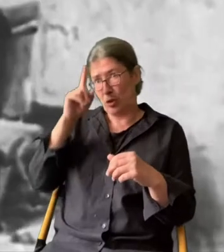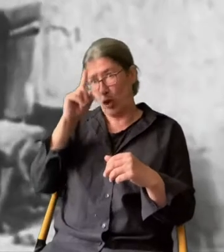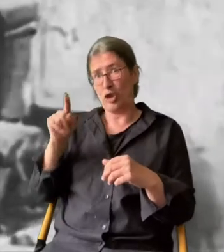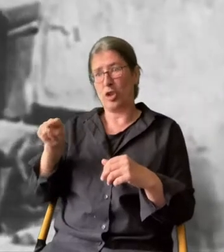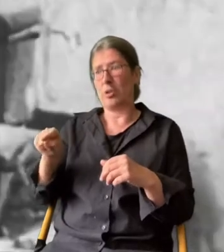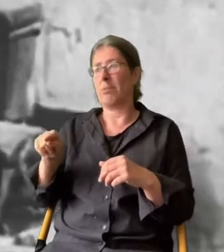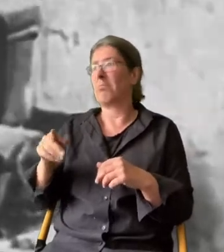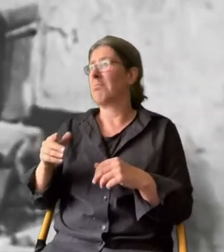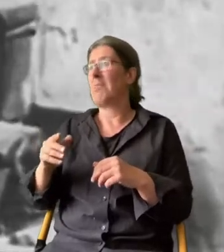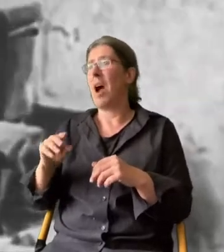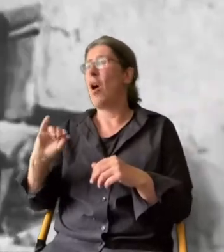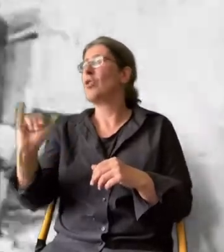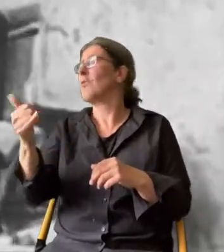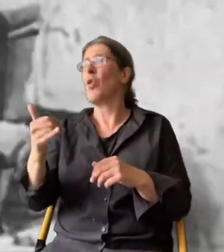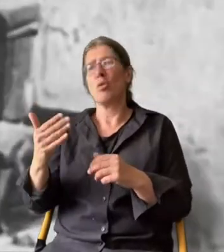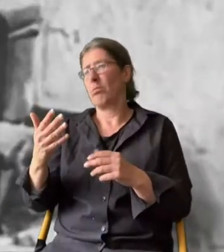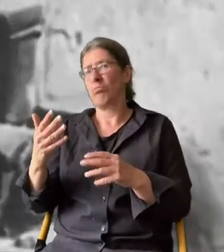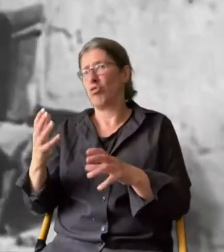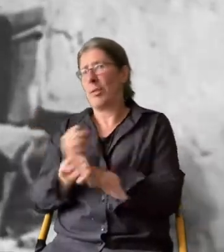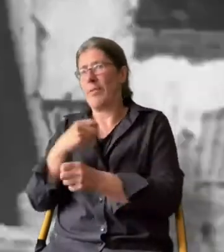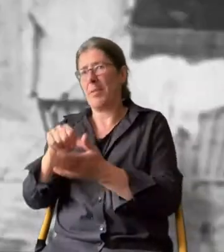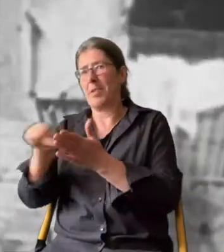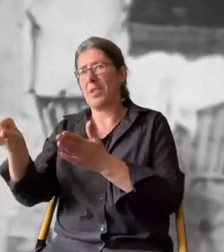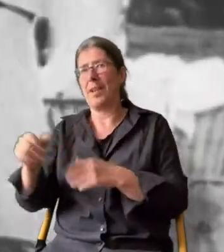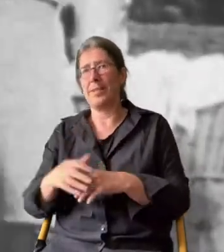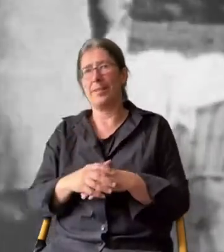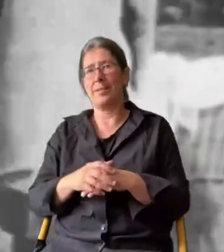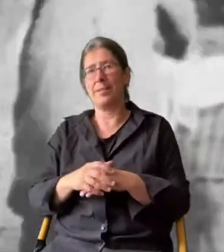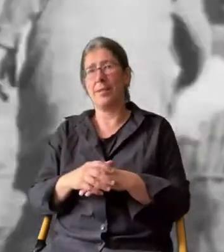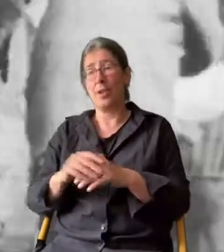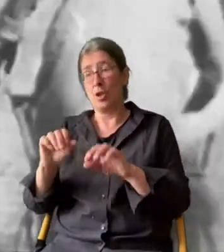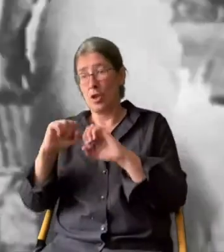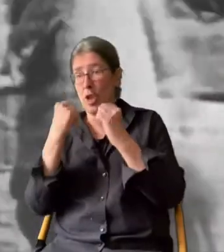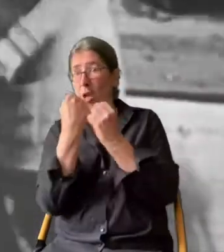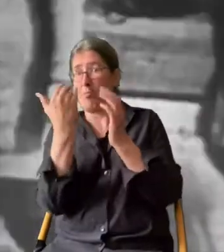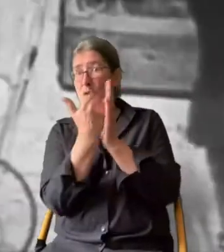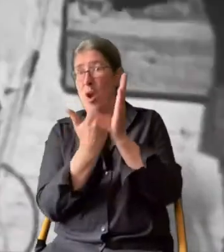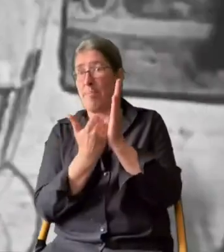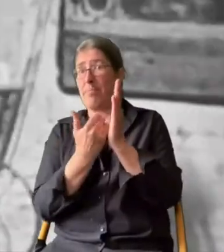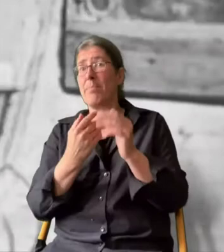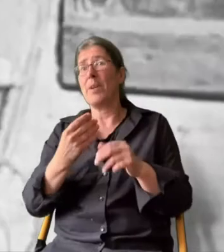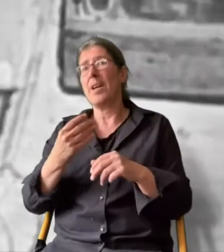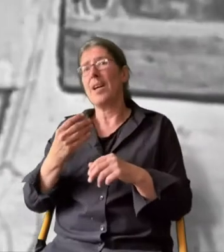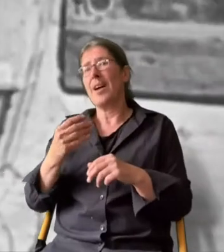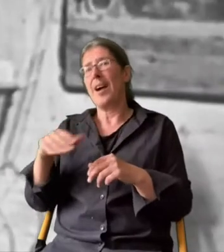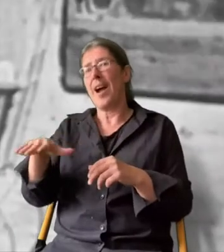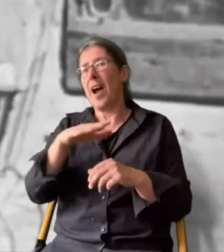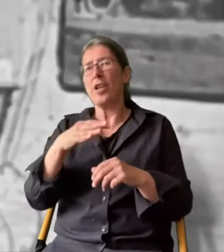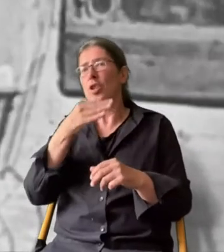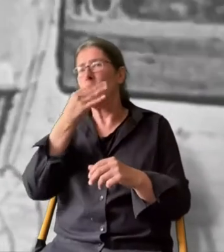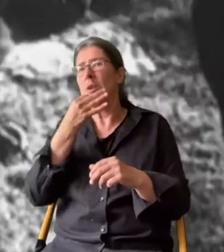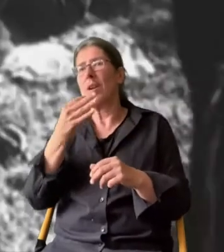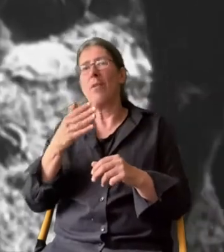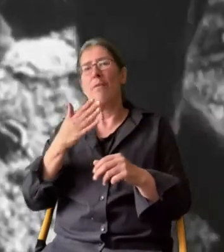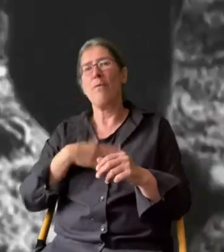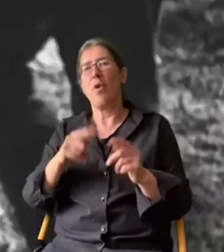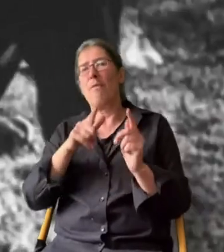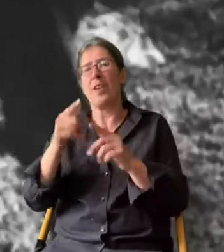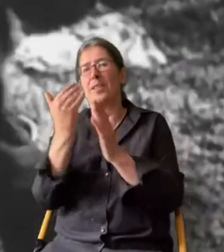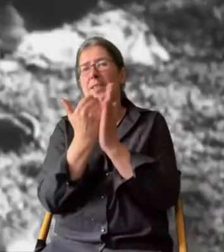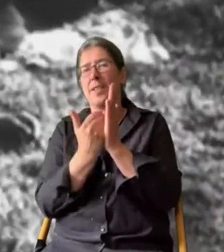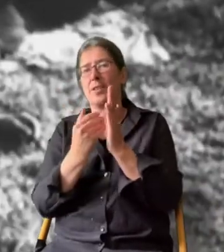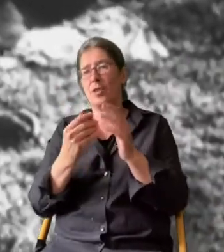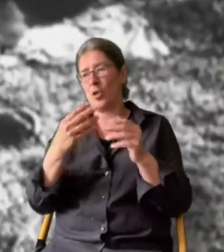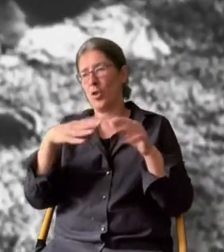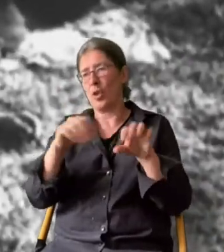Jugend der ärmeren Deutschen kann sich oft nicht mal solche Ausflüge ins Grüne leisten. Staatliche Programme wie das Reichsjugendwohlfahrtsgesetz